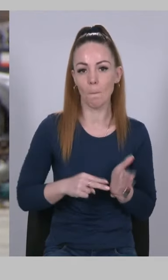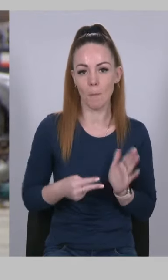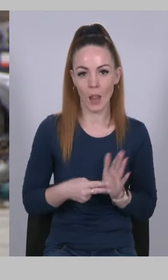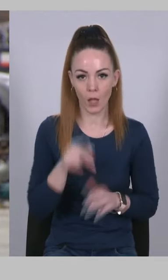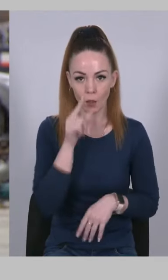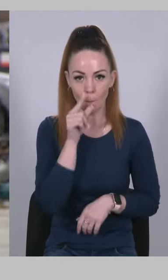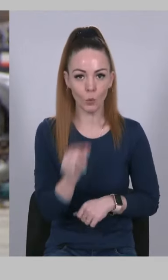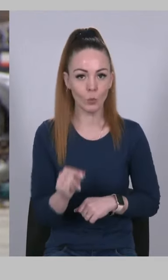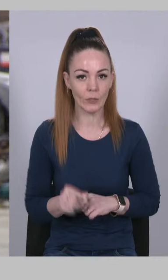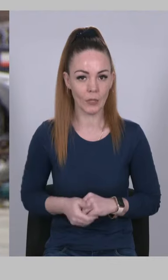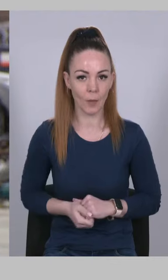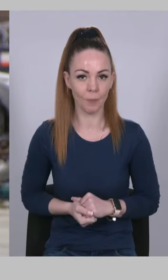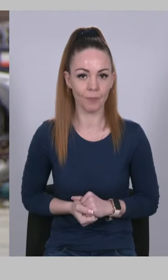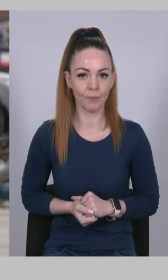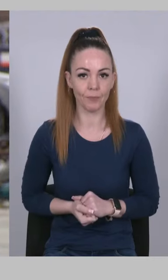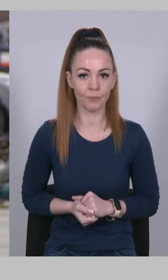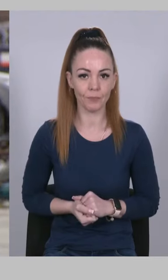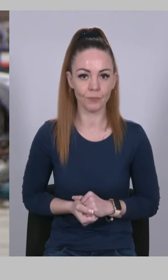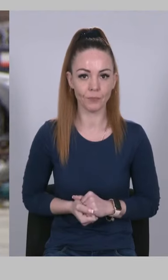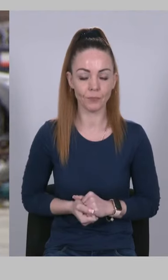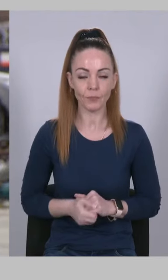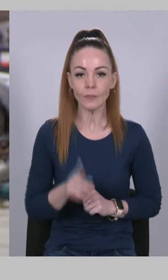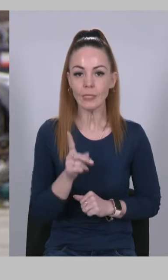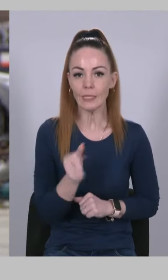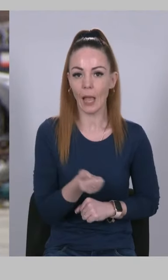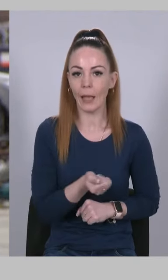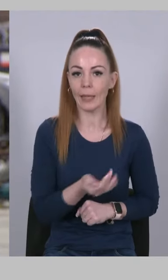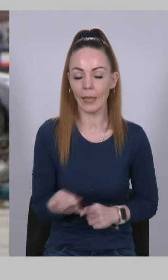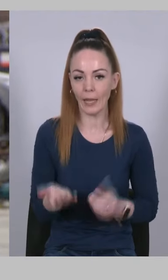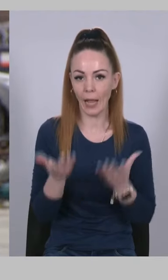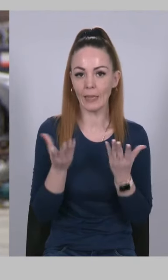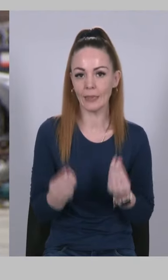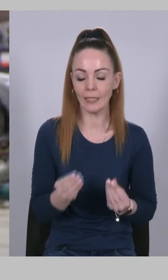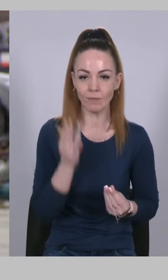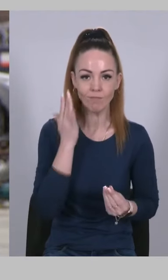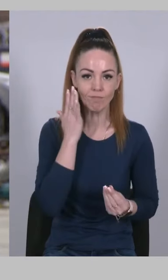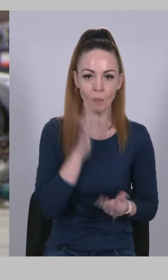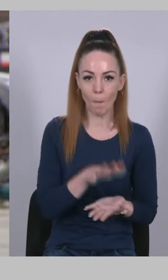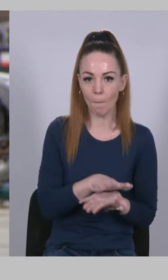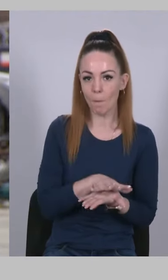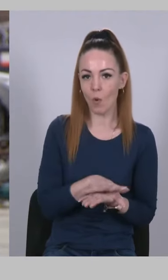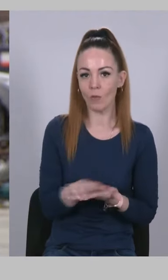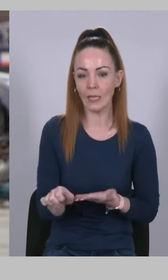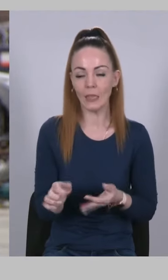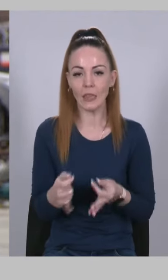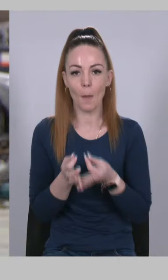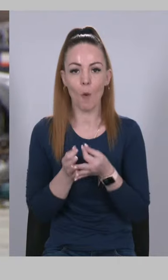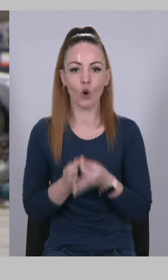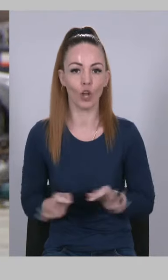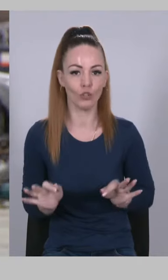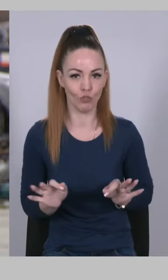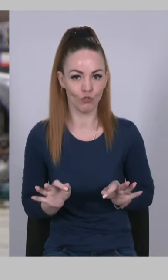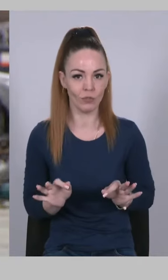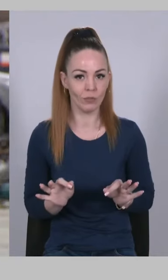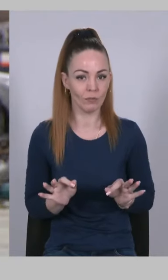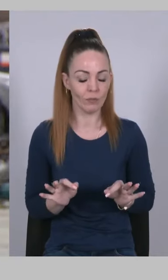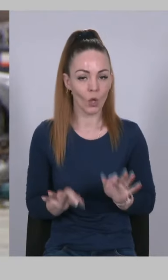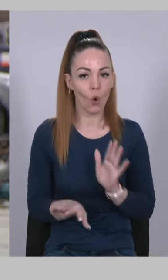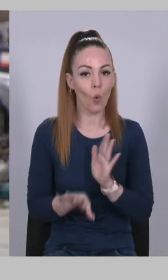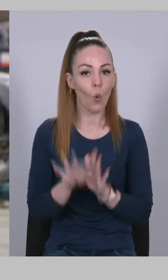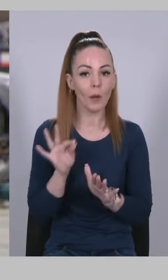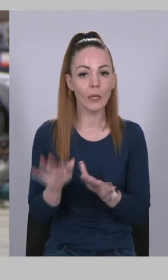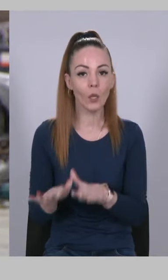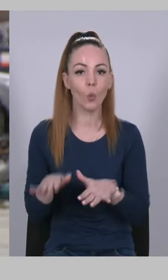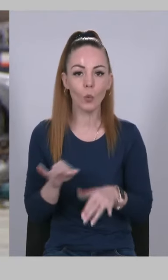за кілька днів повалити демократичний обраний